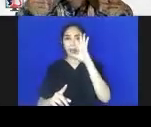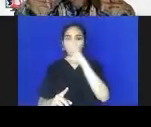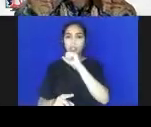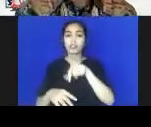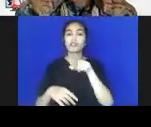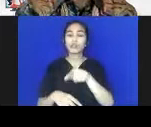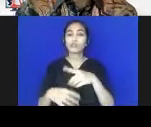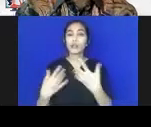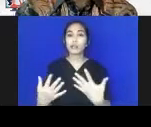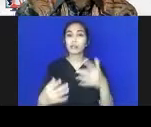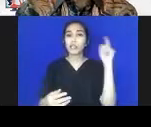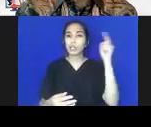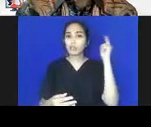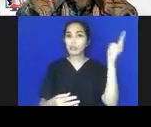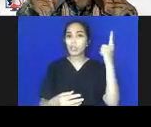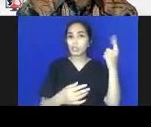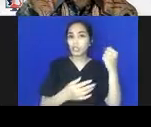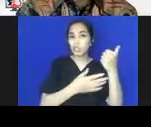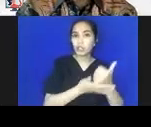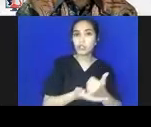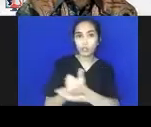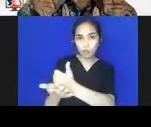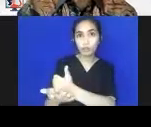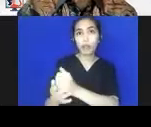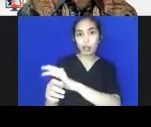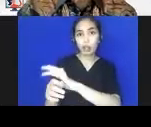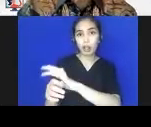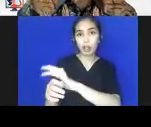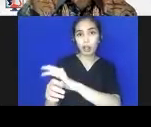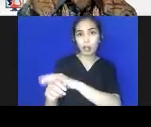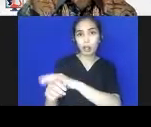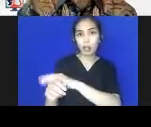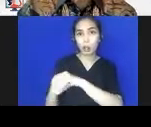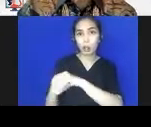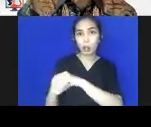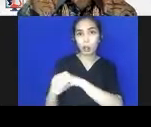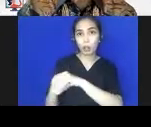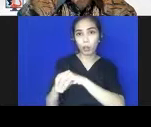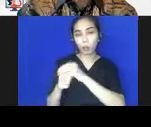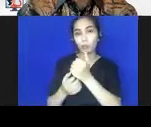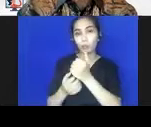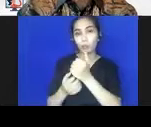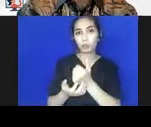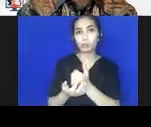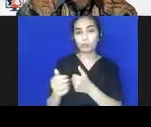bagaimana agar germas ini juga menjadi sebuah